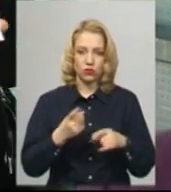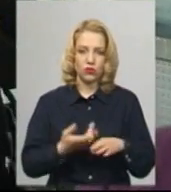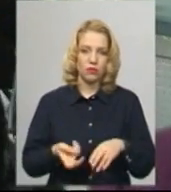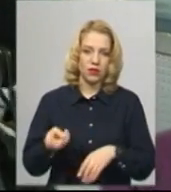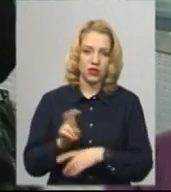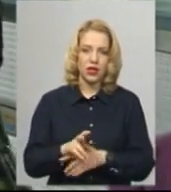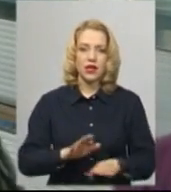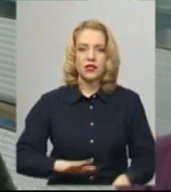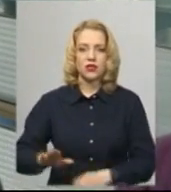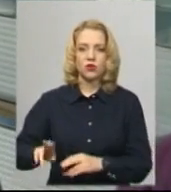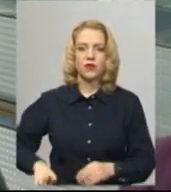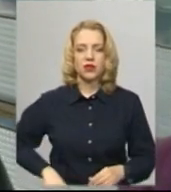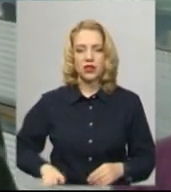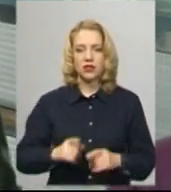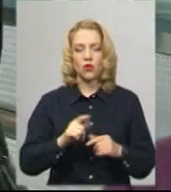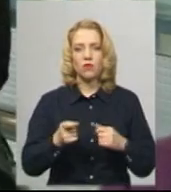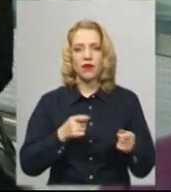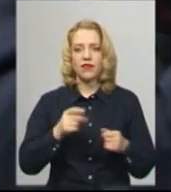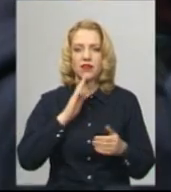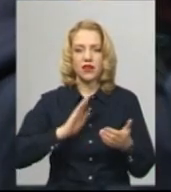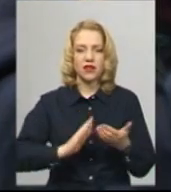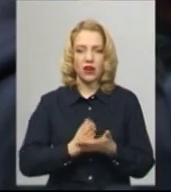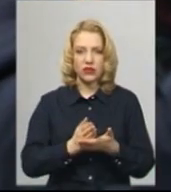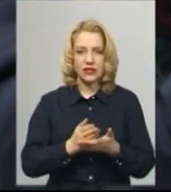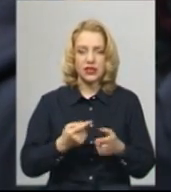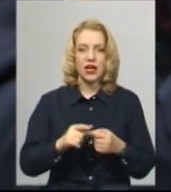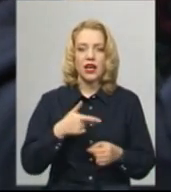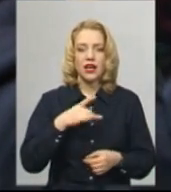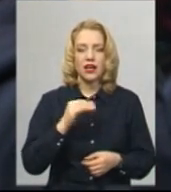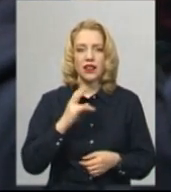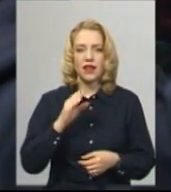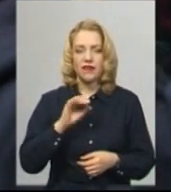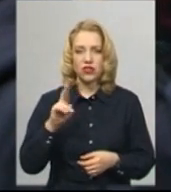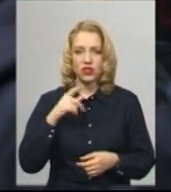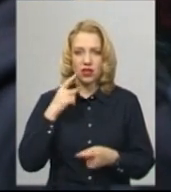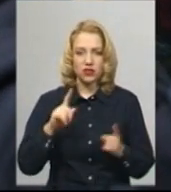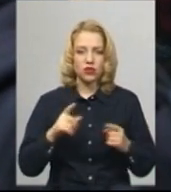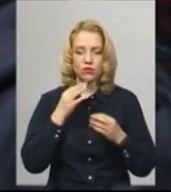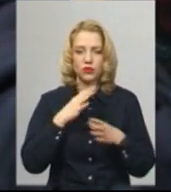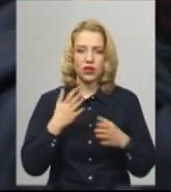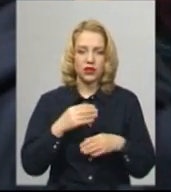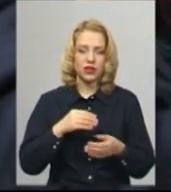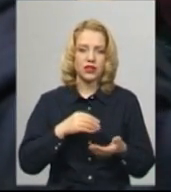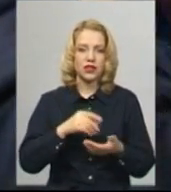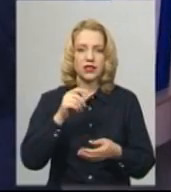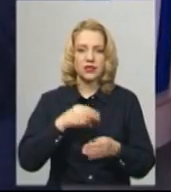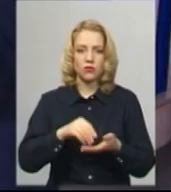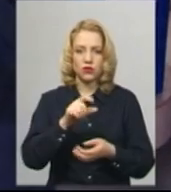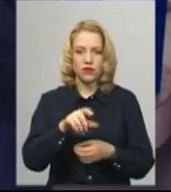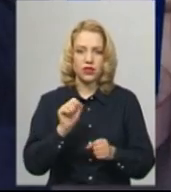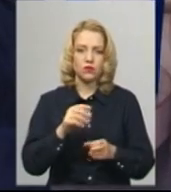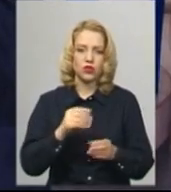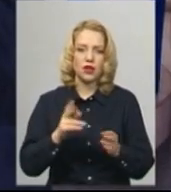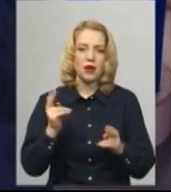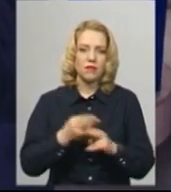Заступниця директора з управління якістю АТ «Обленерго» Олена Гриневич каже, будь-який споживач електроенергії може безперешкодно передати